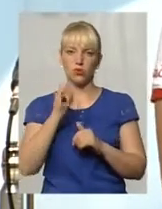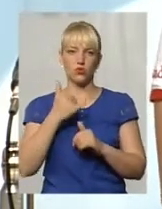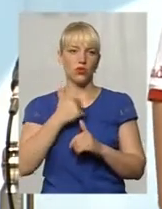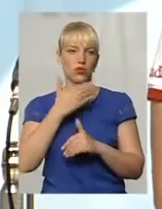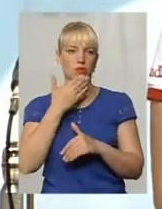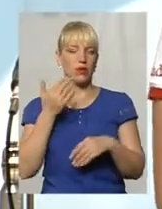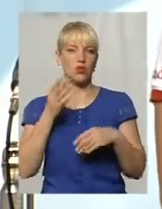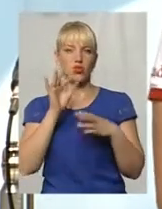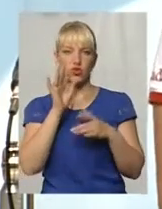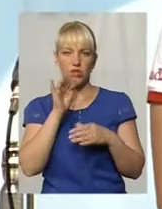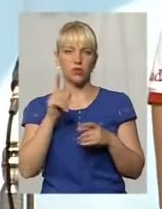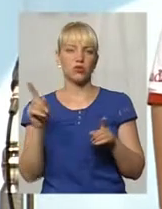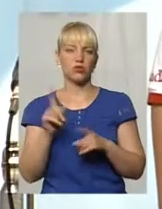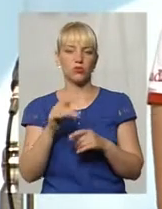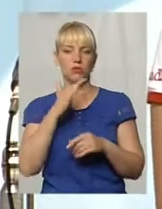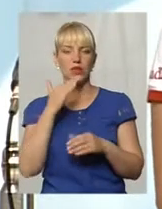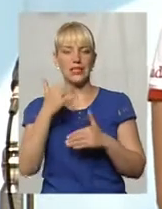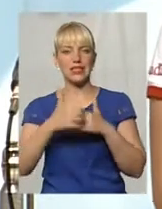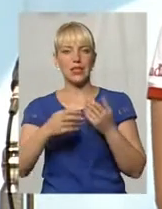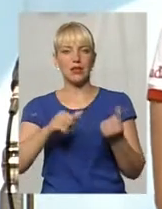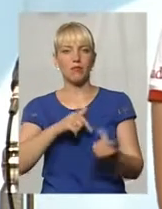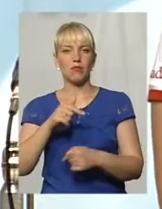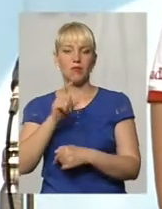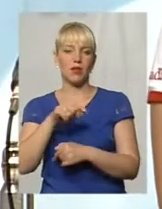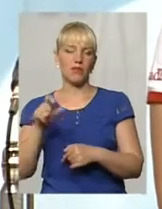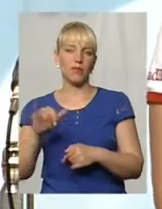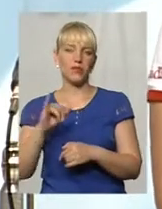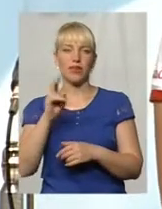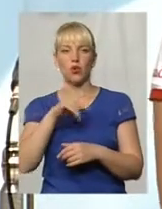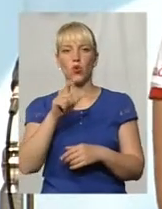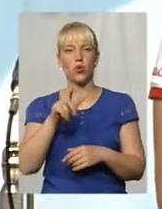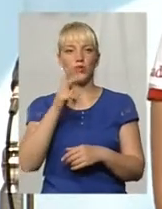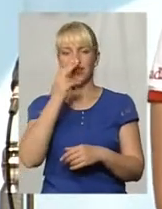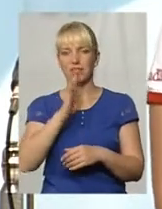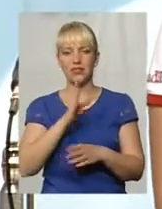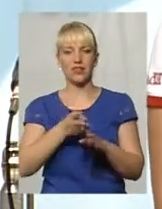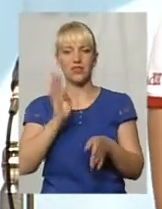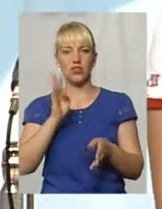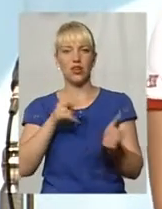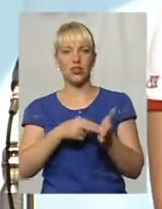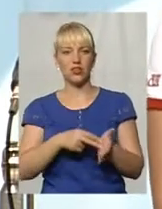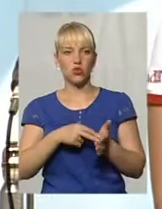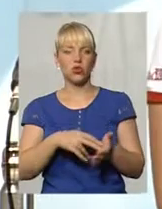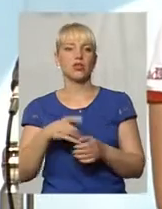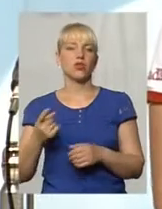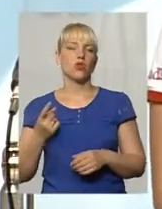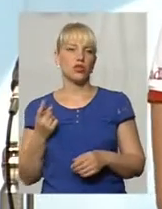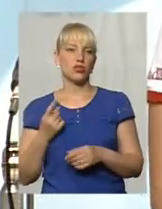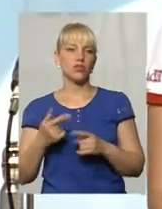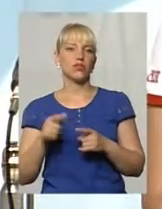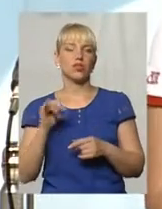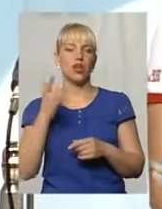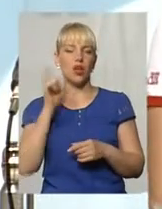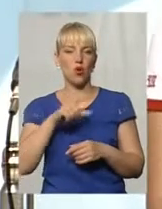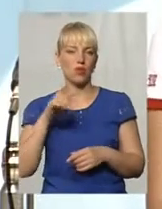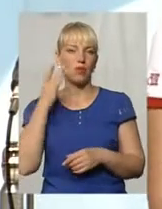тому що багато середнього підприємництва, і люди не звикли в чергах стояти, не звикли очікувати. Все ж таки їм